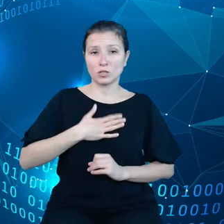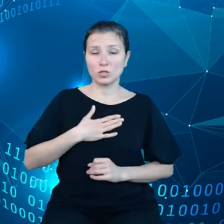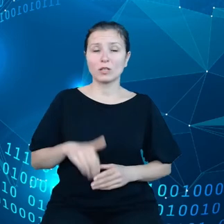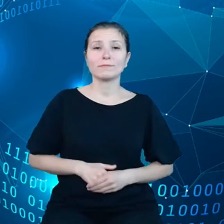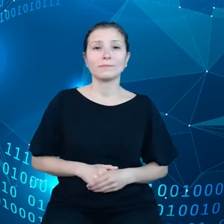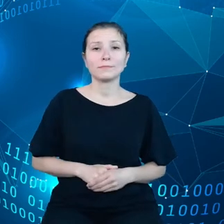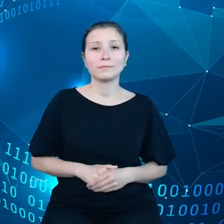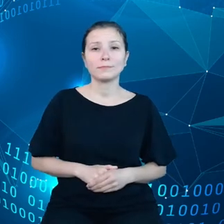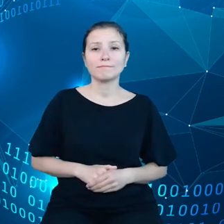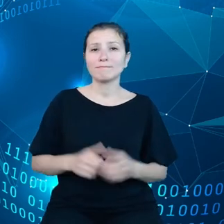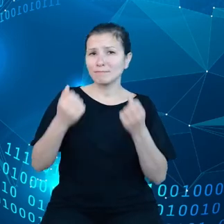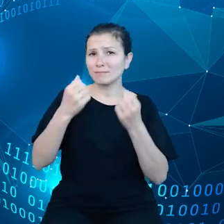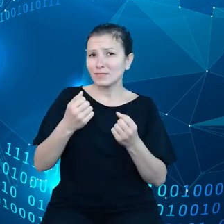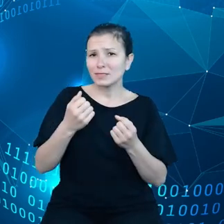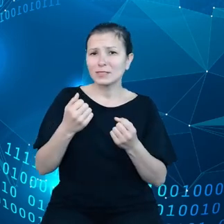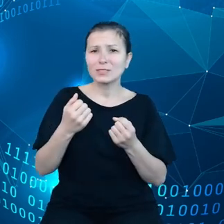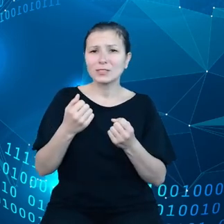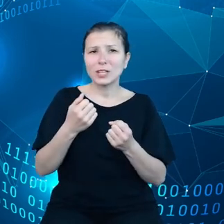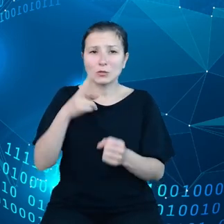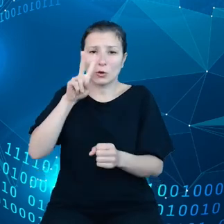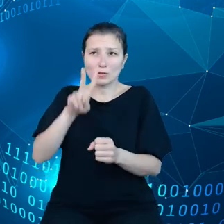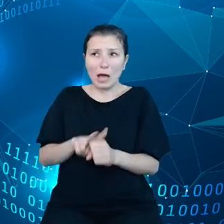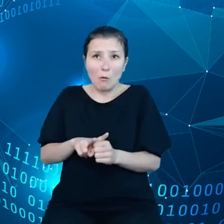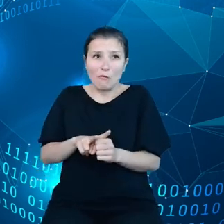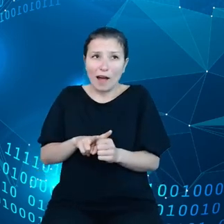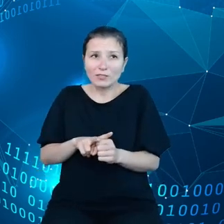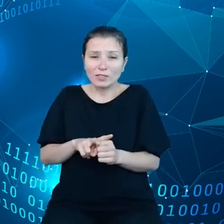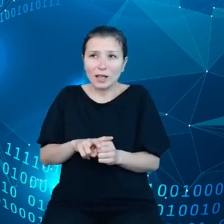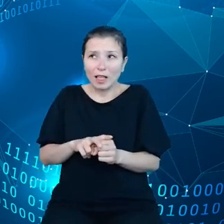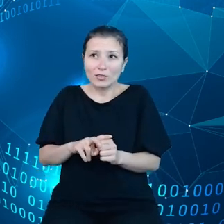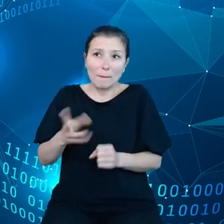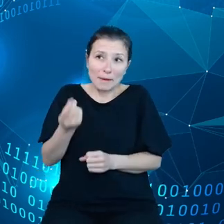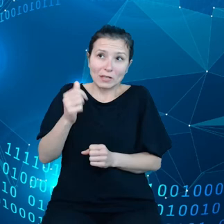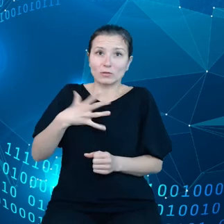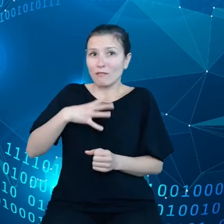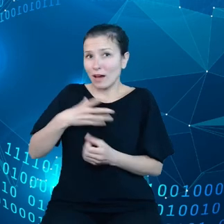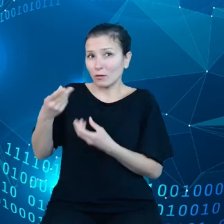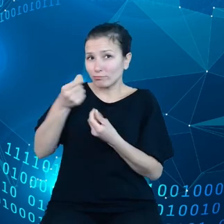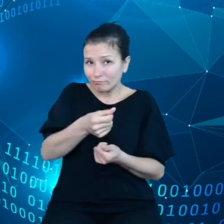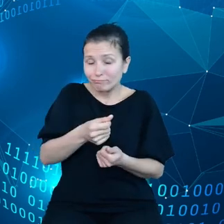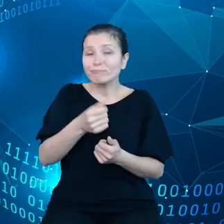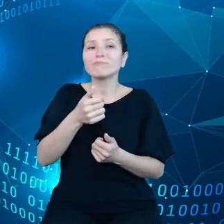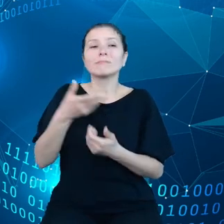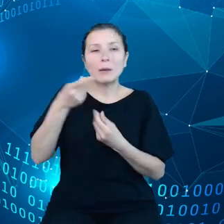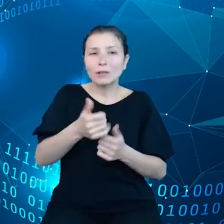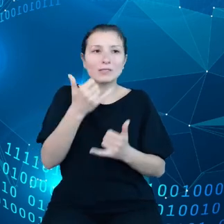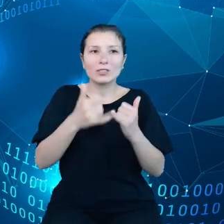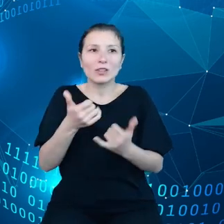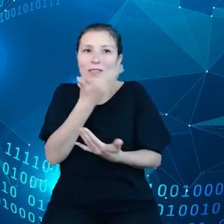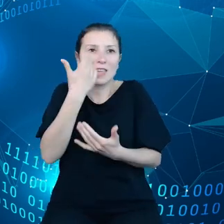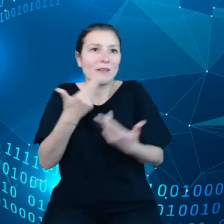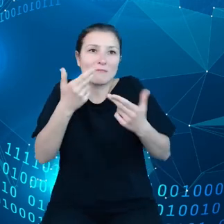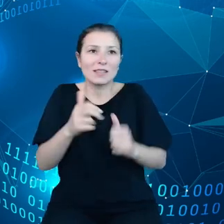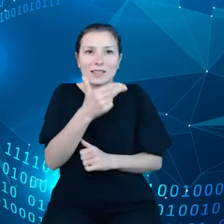zaufać swoimi pieniędzmi, jeżeli nie wiemy o kimś nic. Próbuje się coś dowiedzieć, szuka oczywiście tego